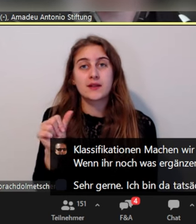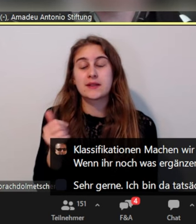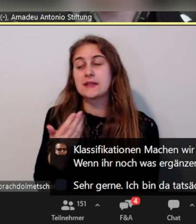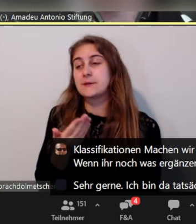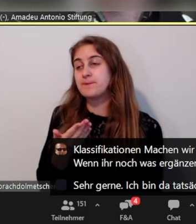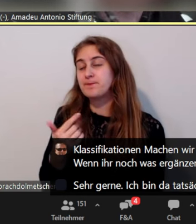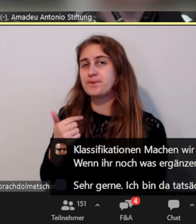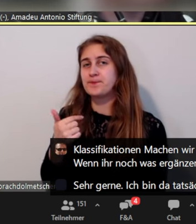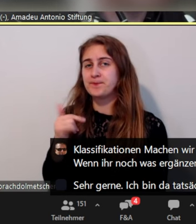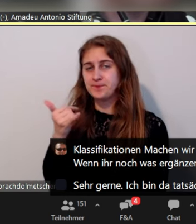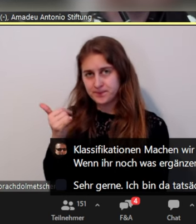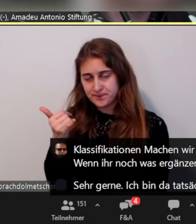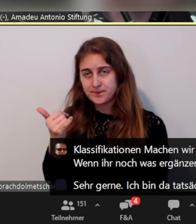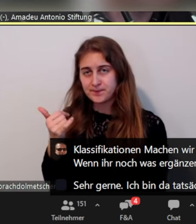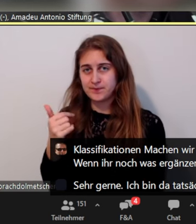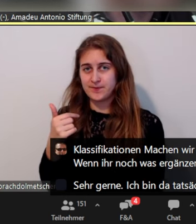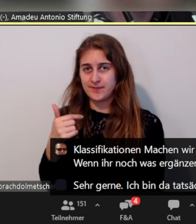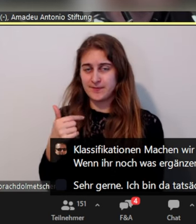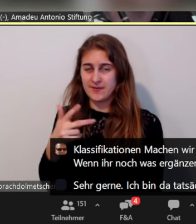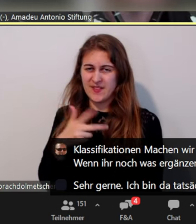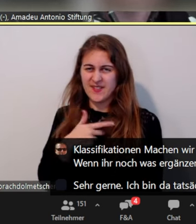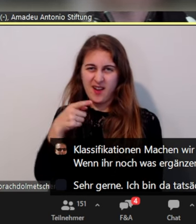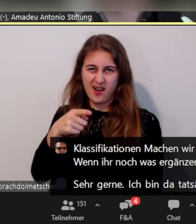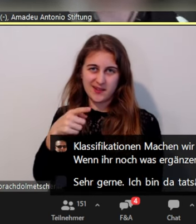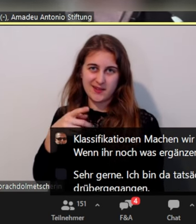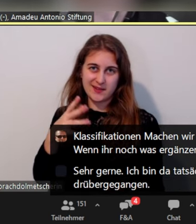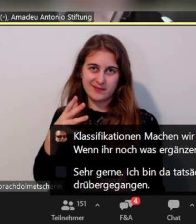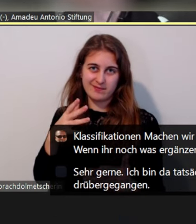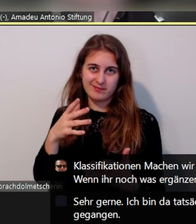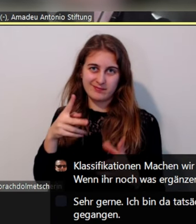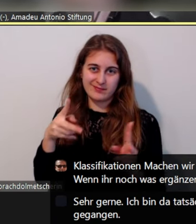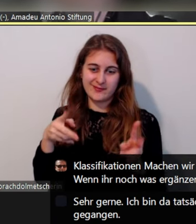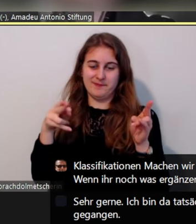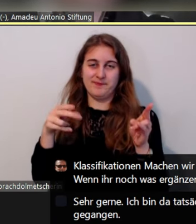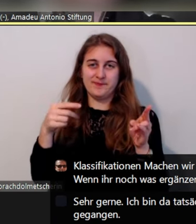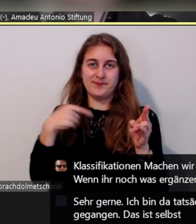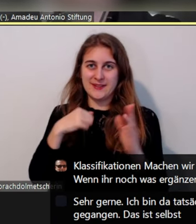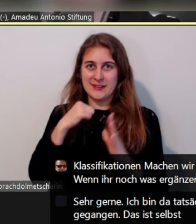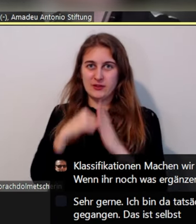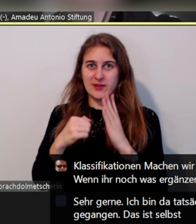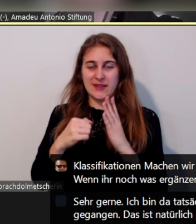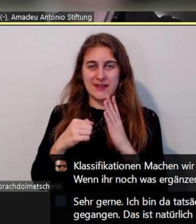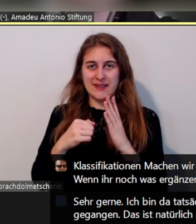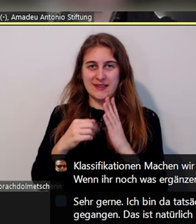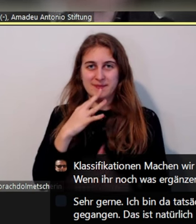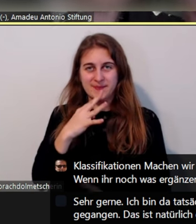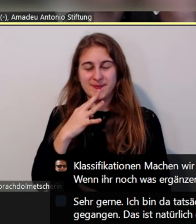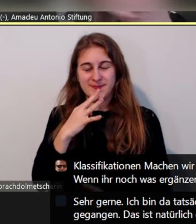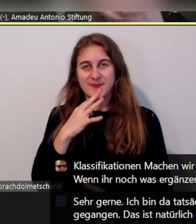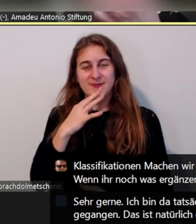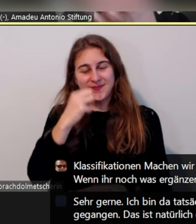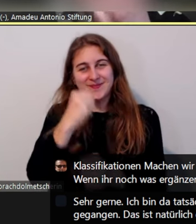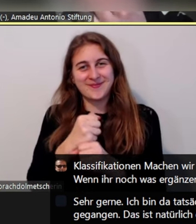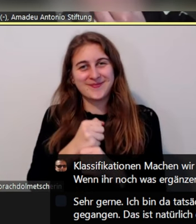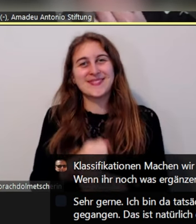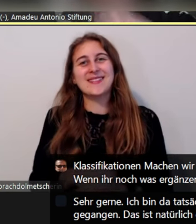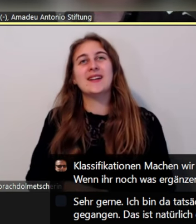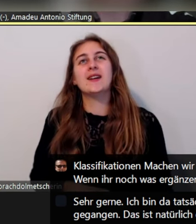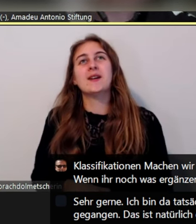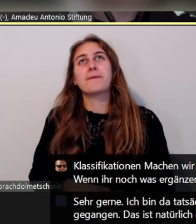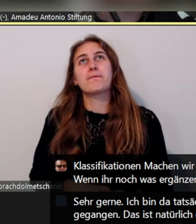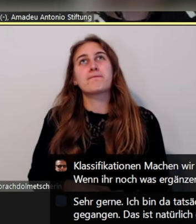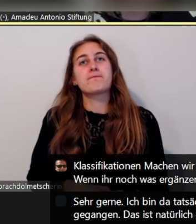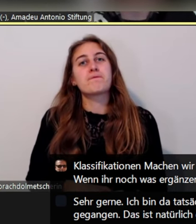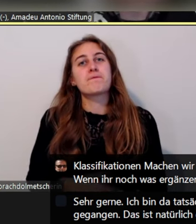drüber gegangen. Das ist natürlich vor allen Dingen in